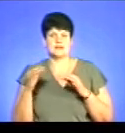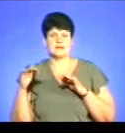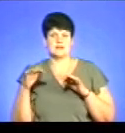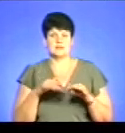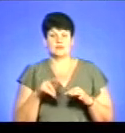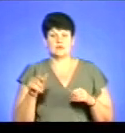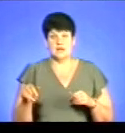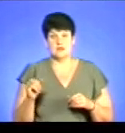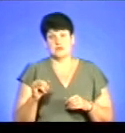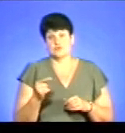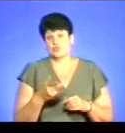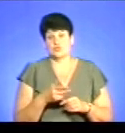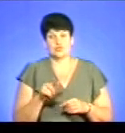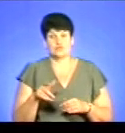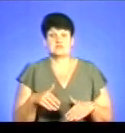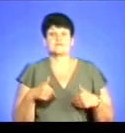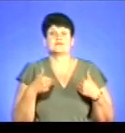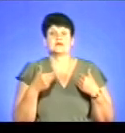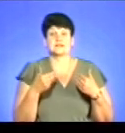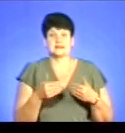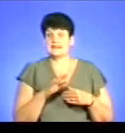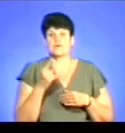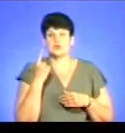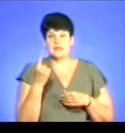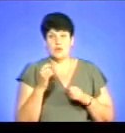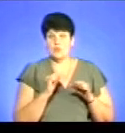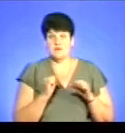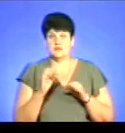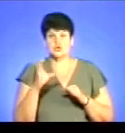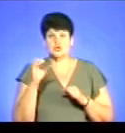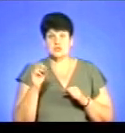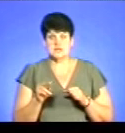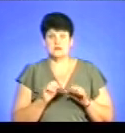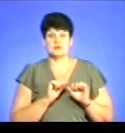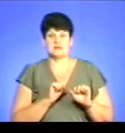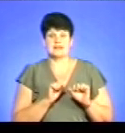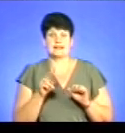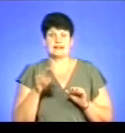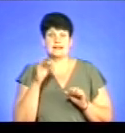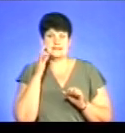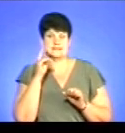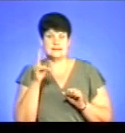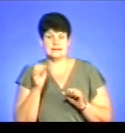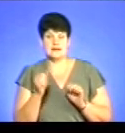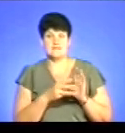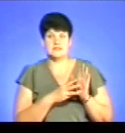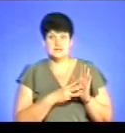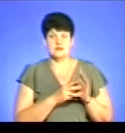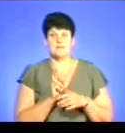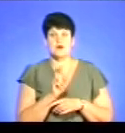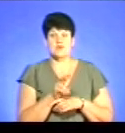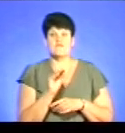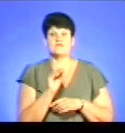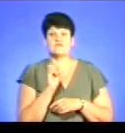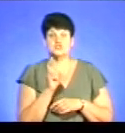І тому люди звертаються не в одне в управління соціального захисту, на Лисенка-8, а звертаються в ЖЕКи за місцем проживання.